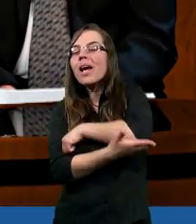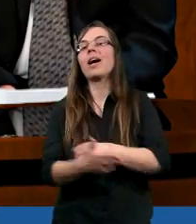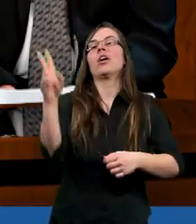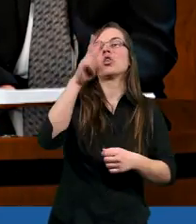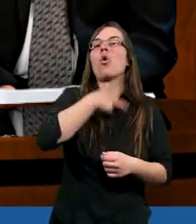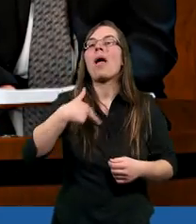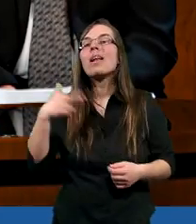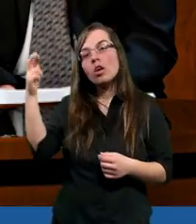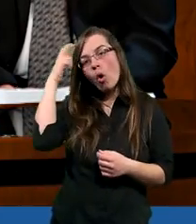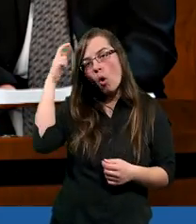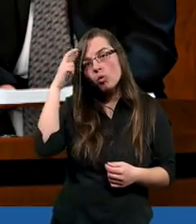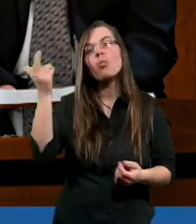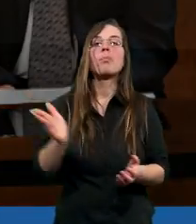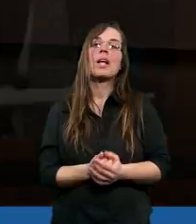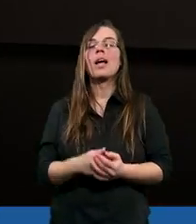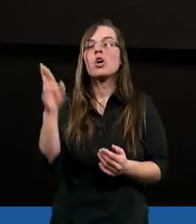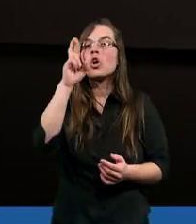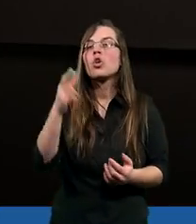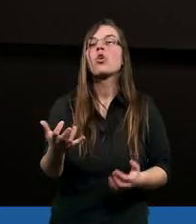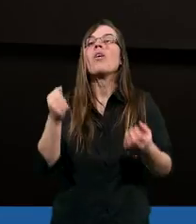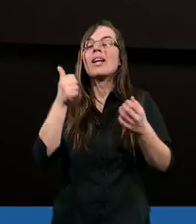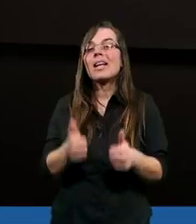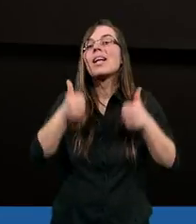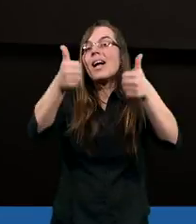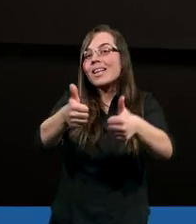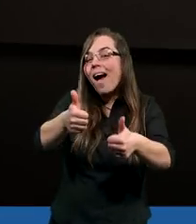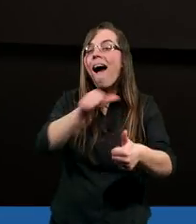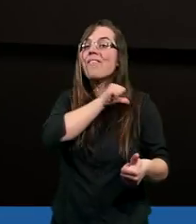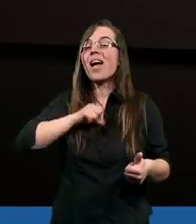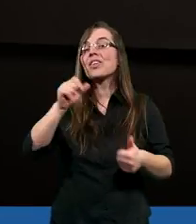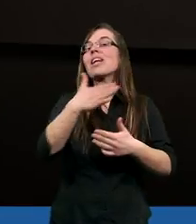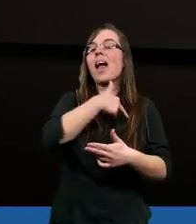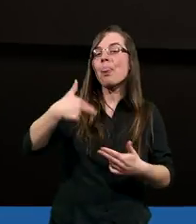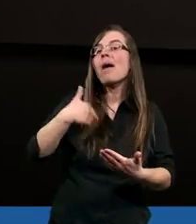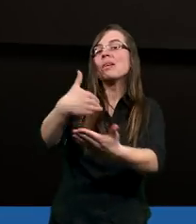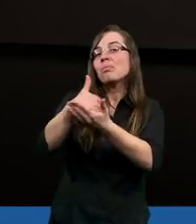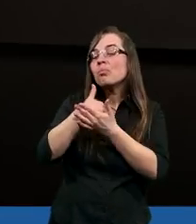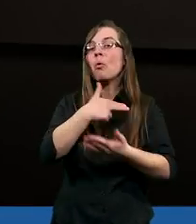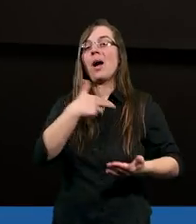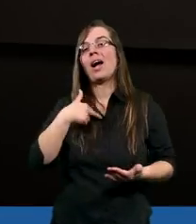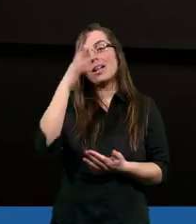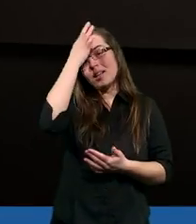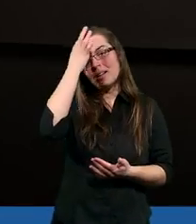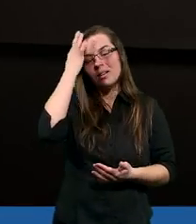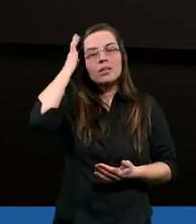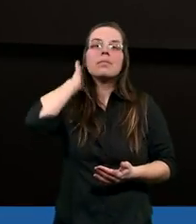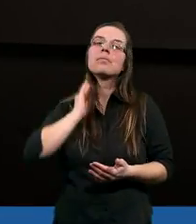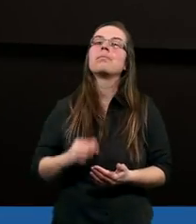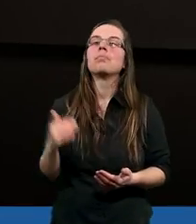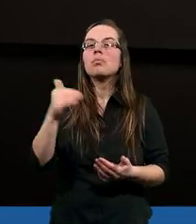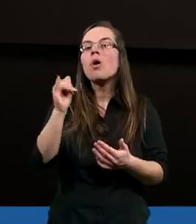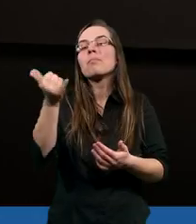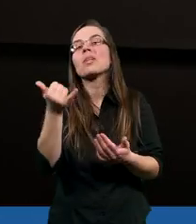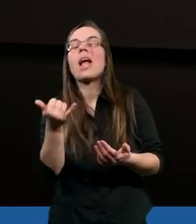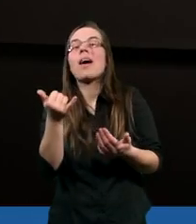kto nas rozumie, kto wstawia się za nami, może w jakiś sposób nawet